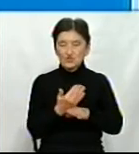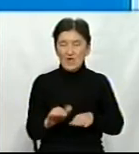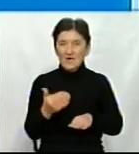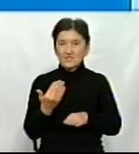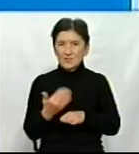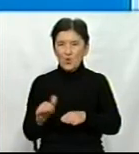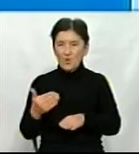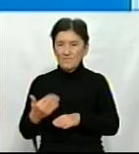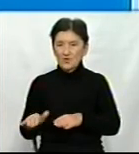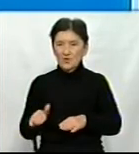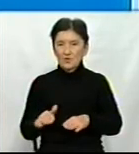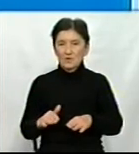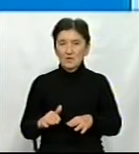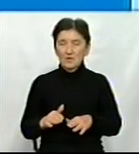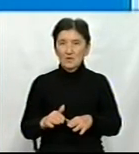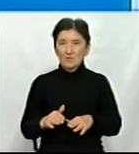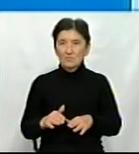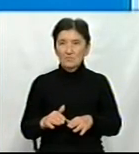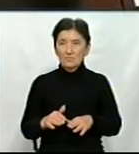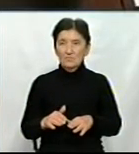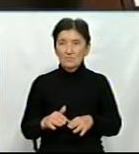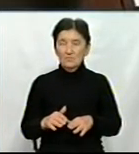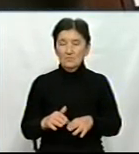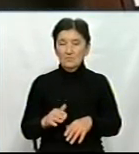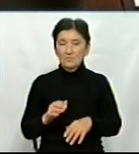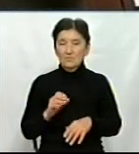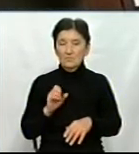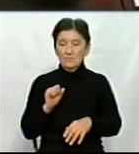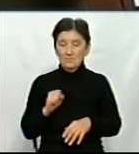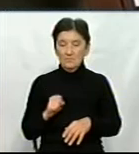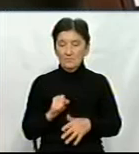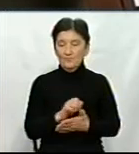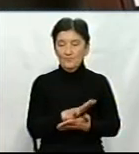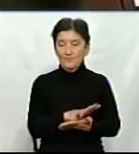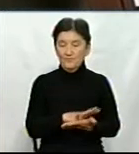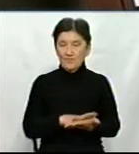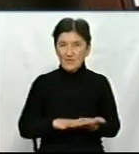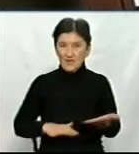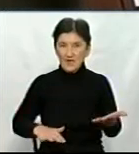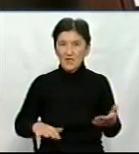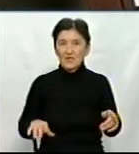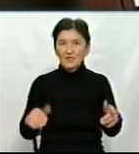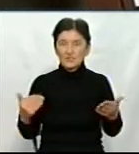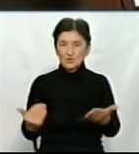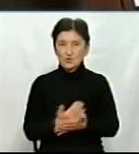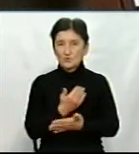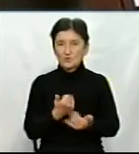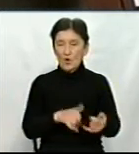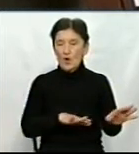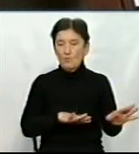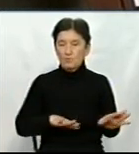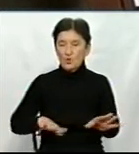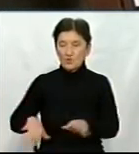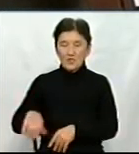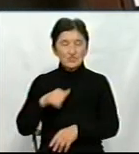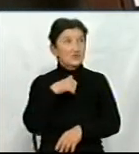частково зимовий клин. А далі, знову ж таки, прийдешній рік, як